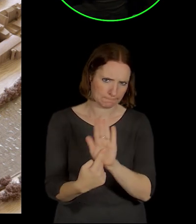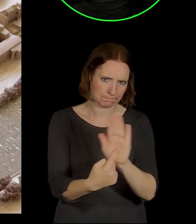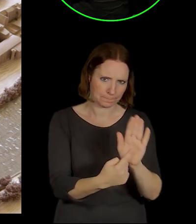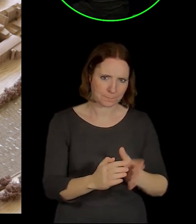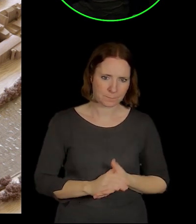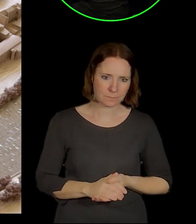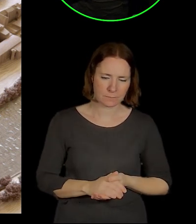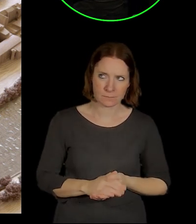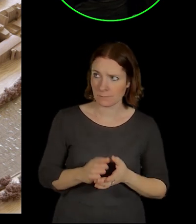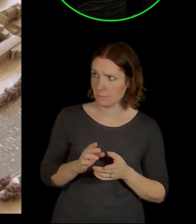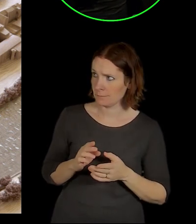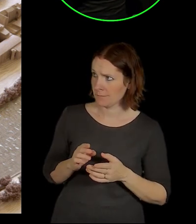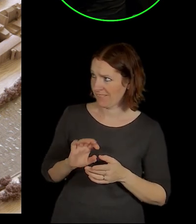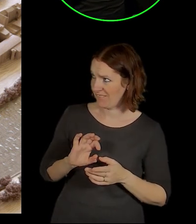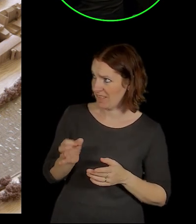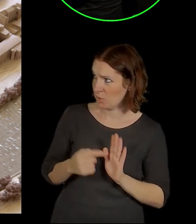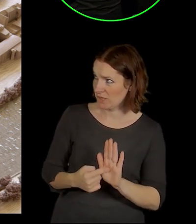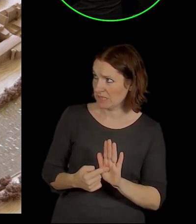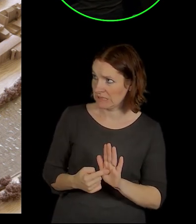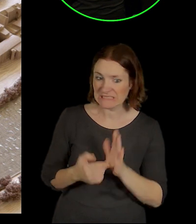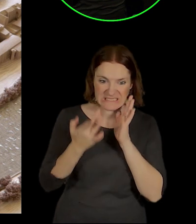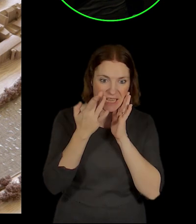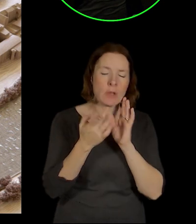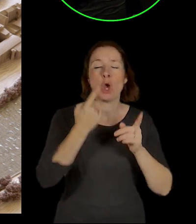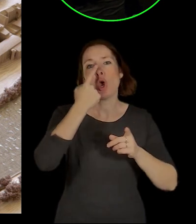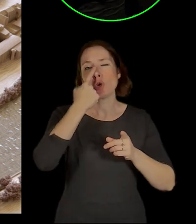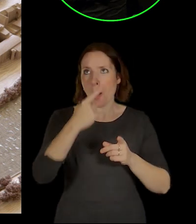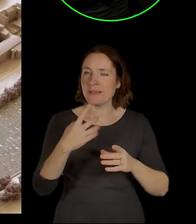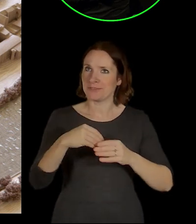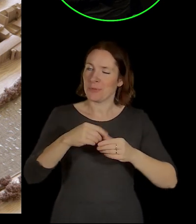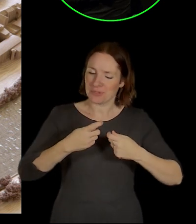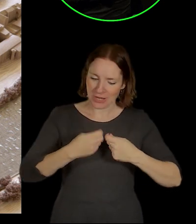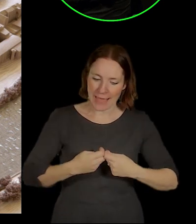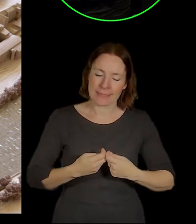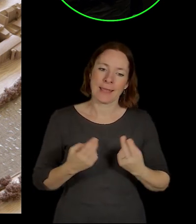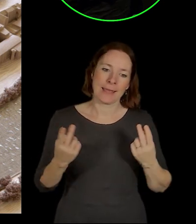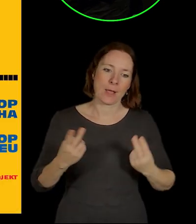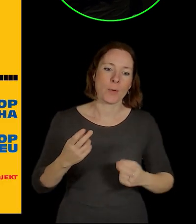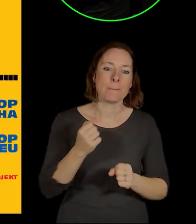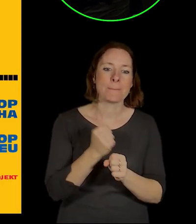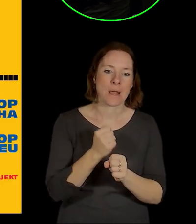to můžu prezentovat, ale byl jsem v komisii, tak to berte jako, že to jsou moje pracovní